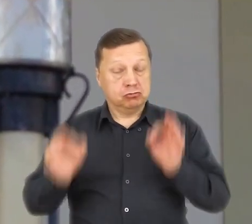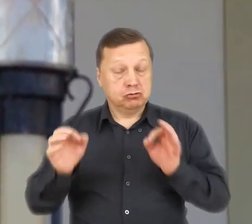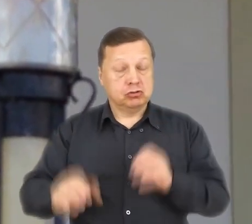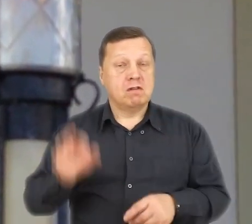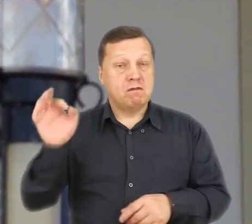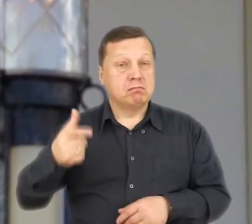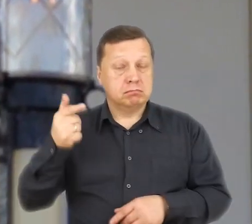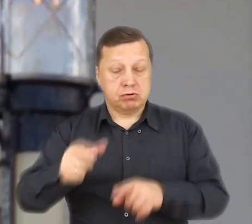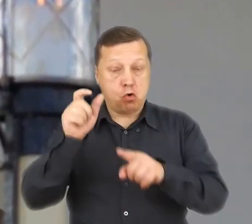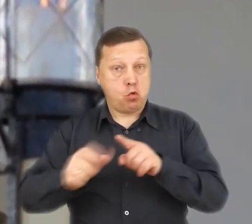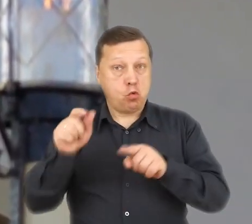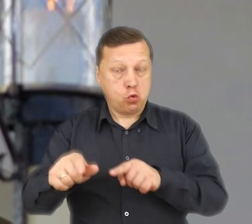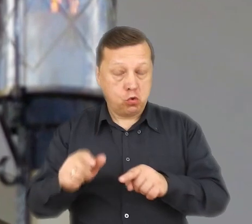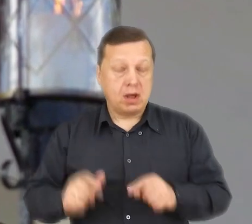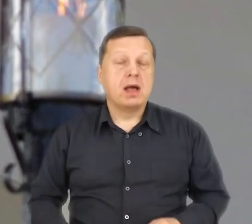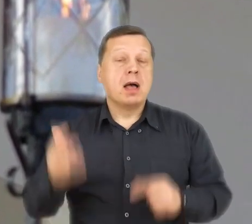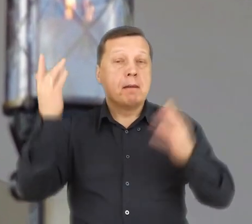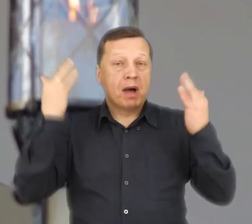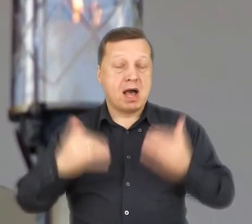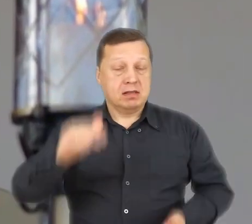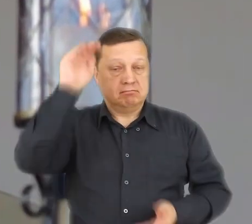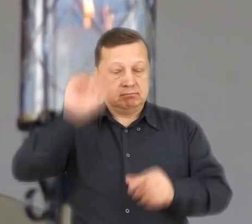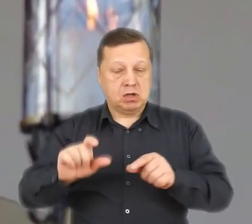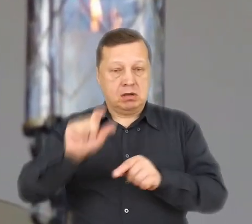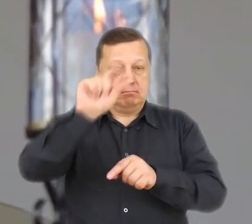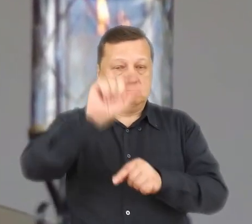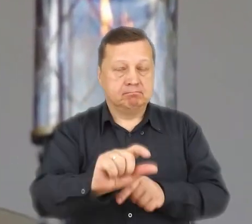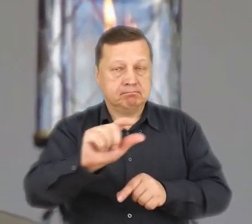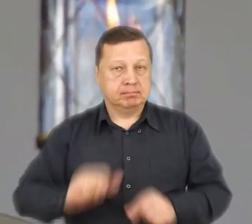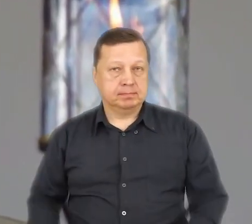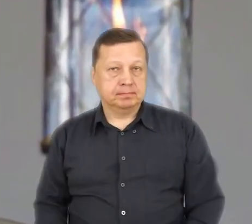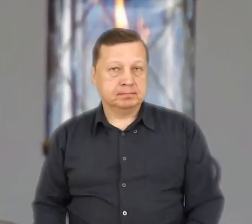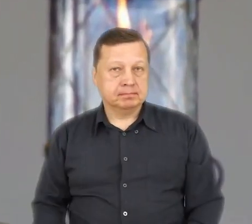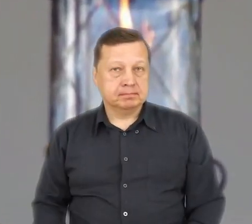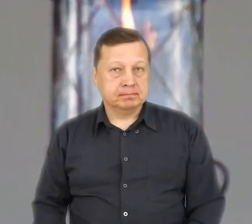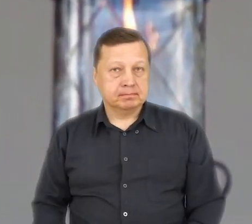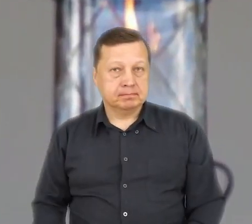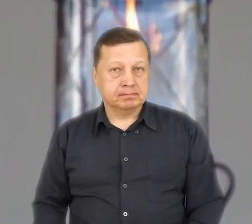Dzisiaj kula zamachowca znajduje się w koronie statuły Matki Bożej Fatimskiej.